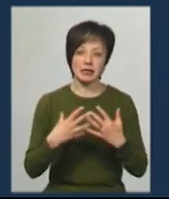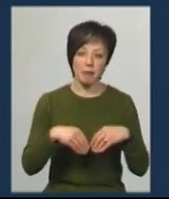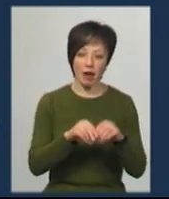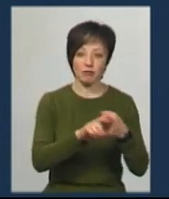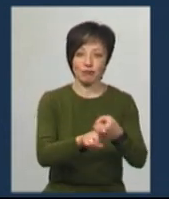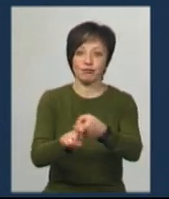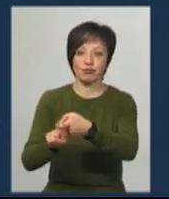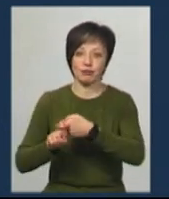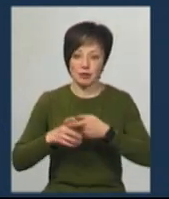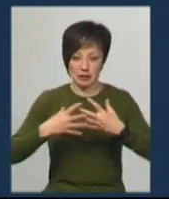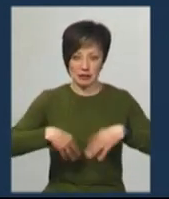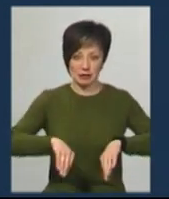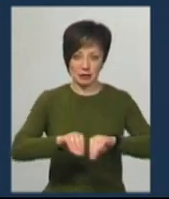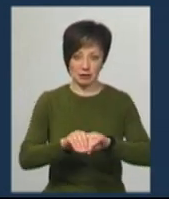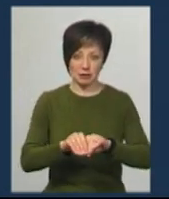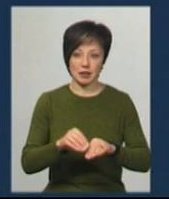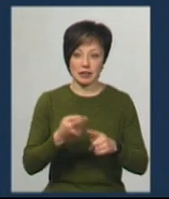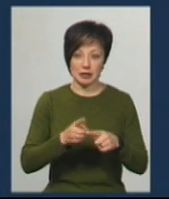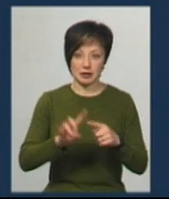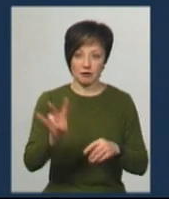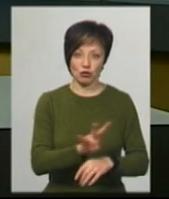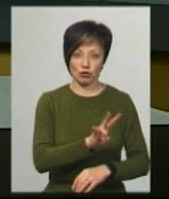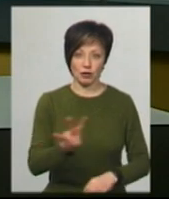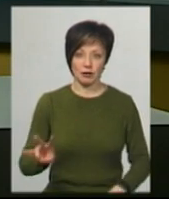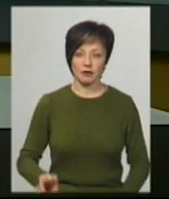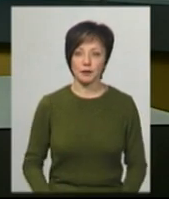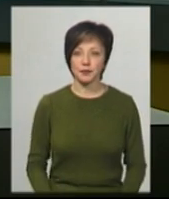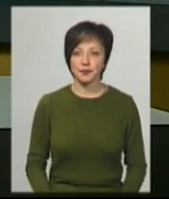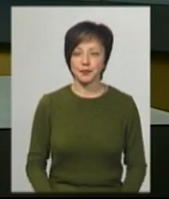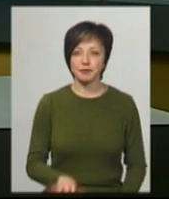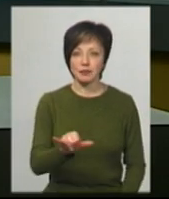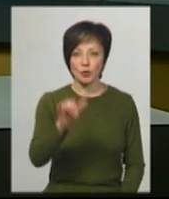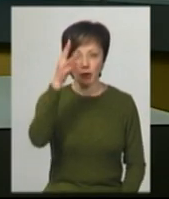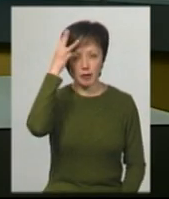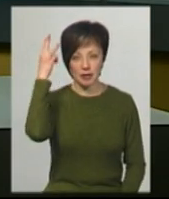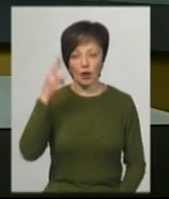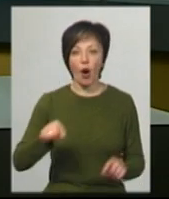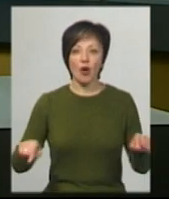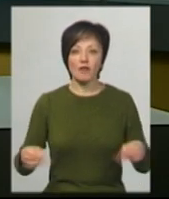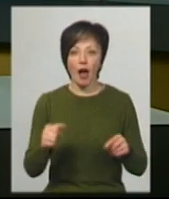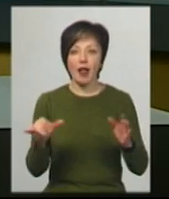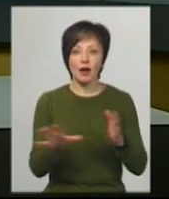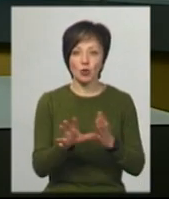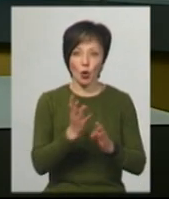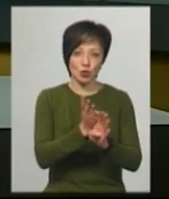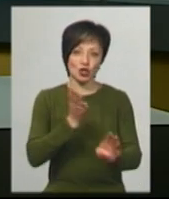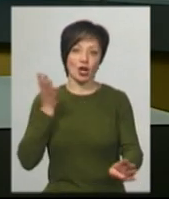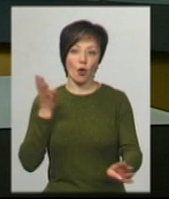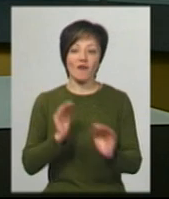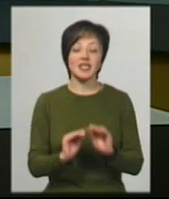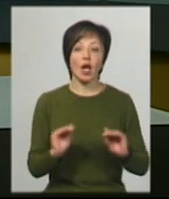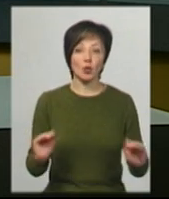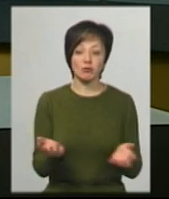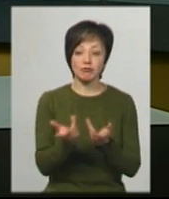члени сімей цих же священників. У Хмельницькому оновили електронну чергу у садочки. За